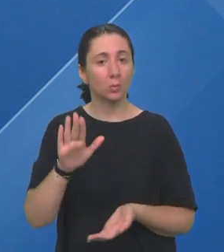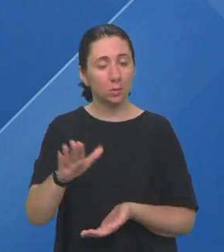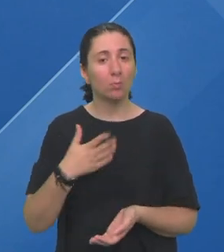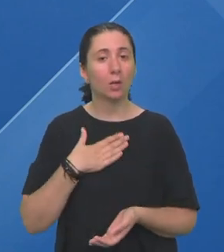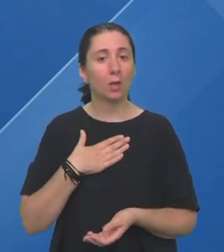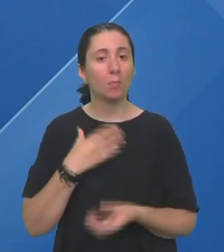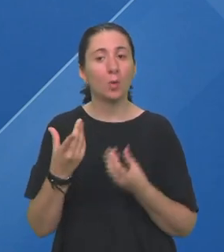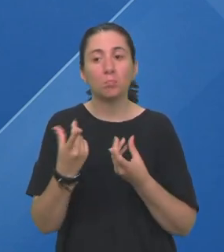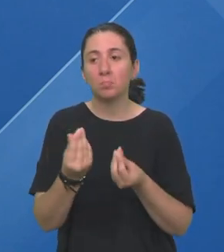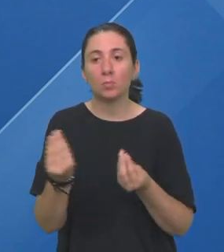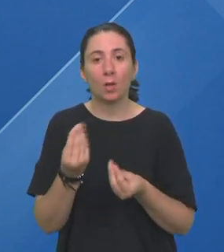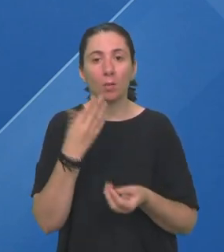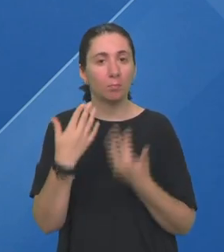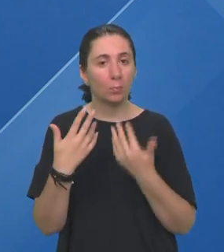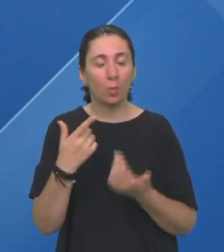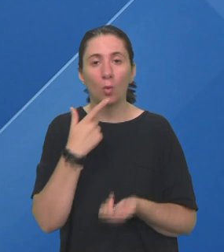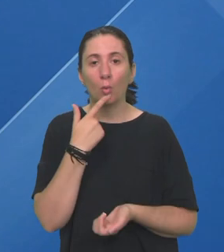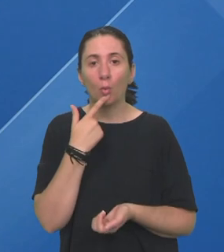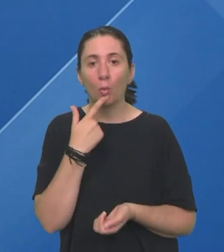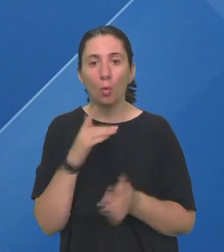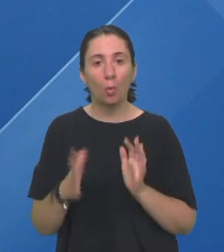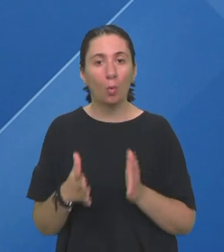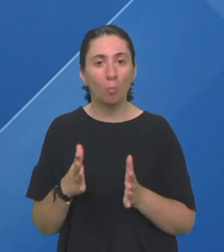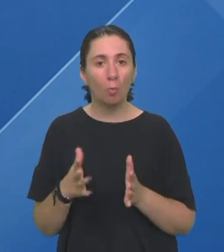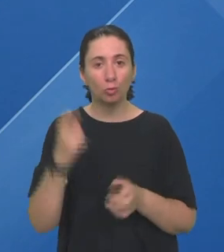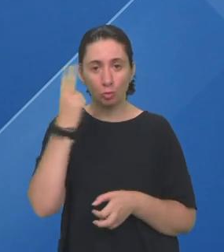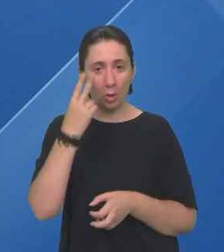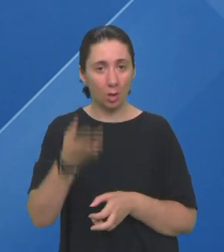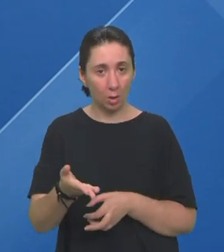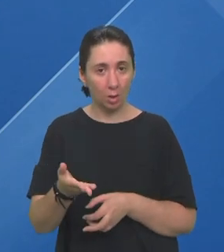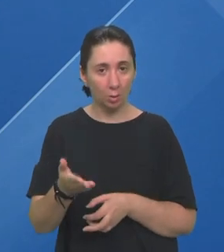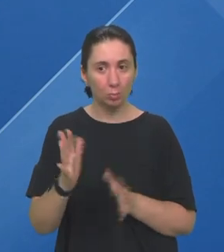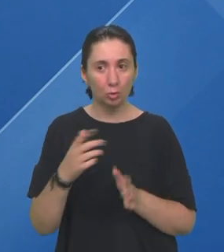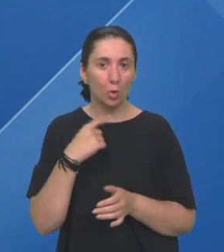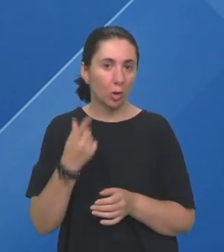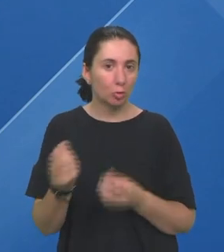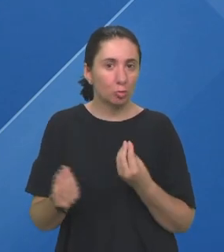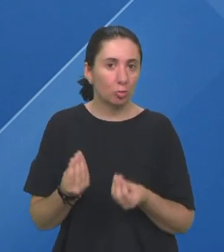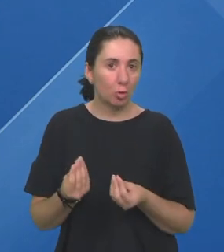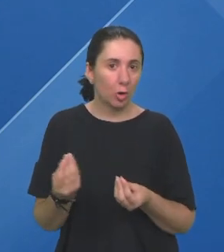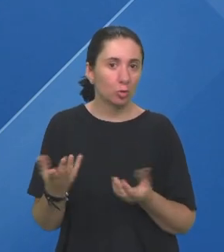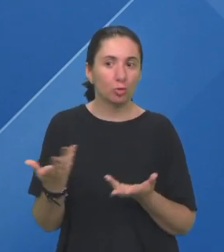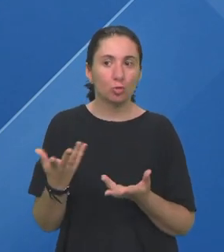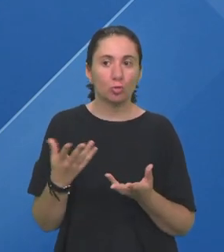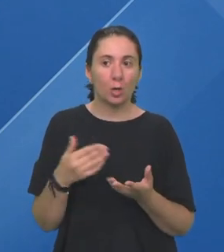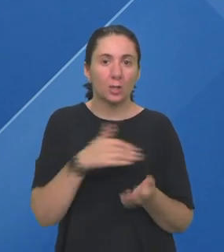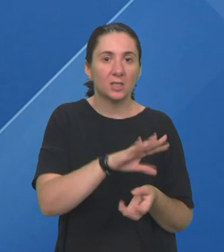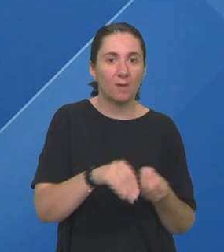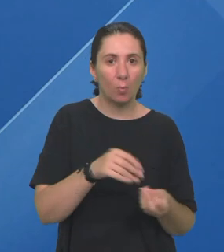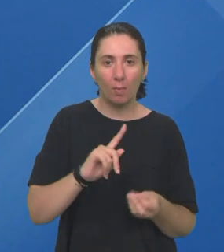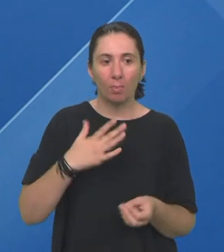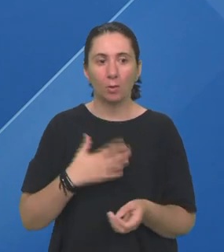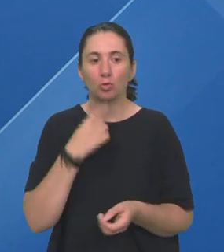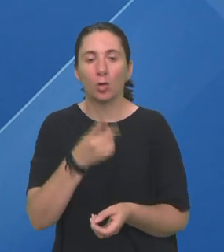imaju tako s nekim se porazgovarat Ko možda ih razumije, možda da kažu nešto što je izvan obitelji Što ne žele